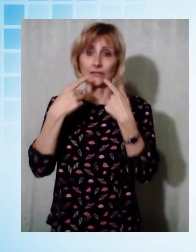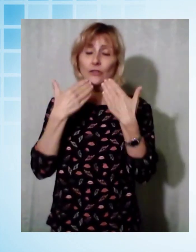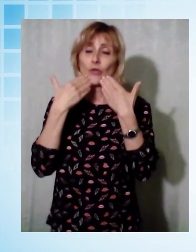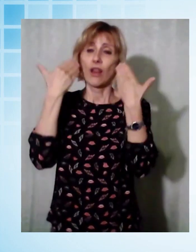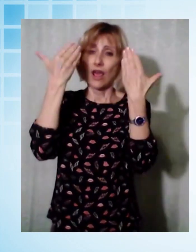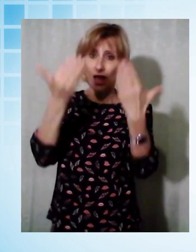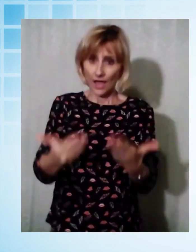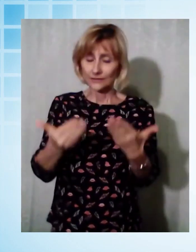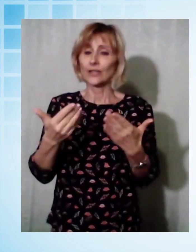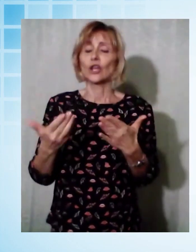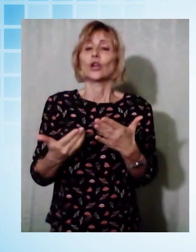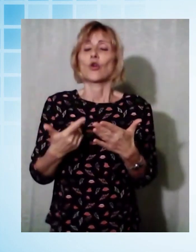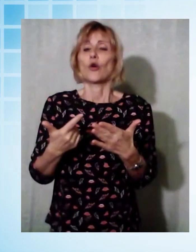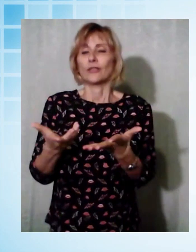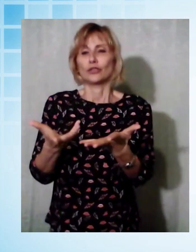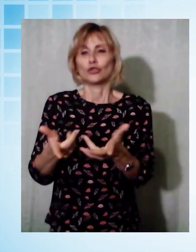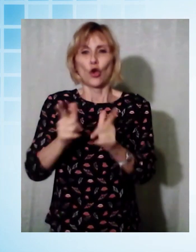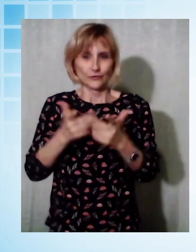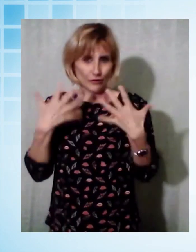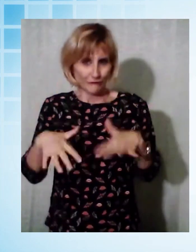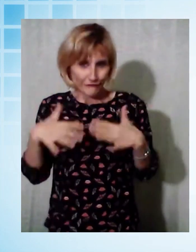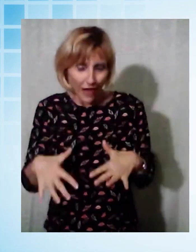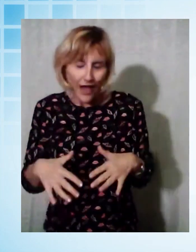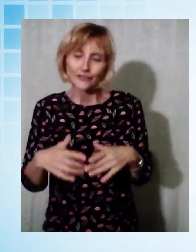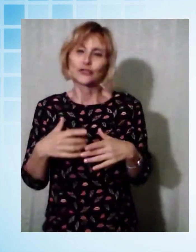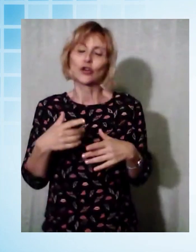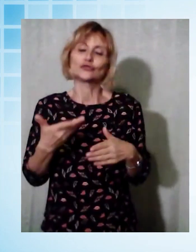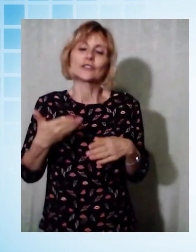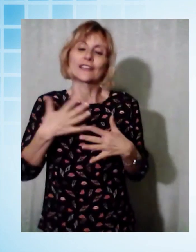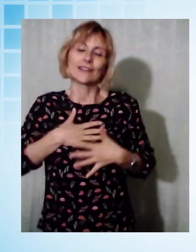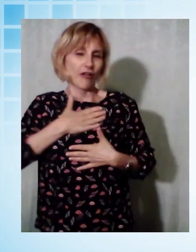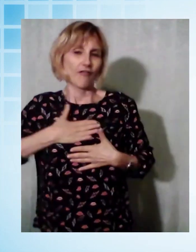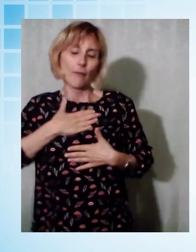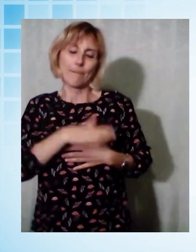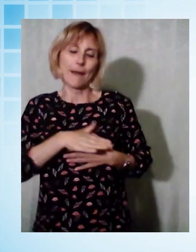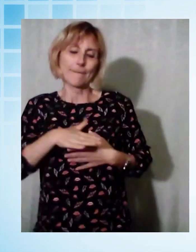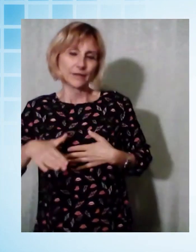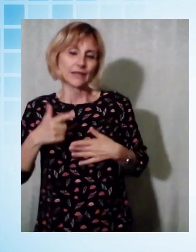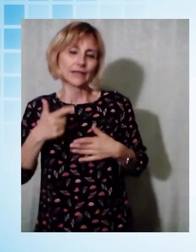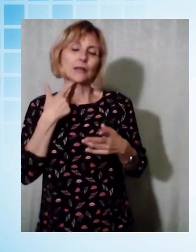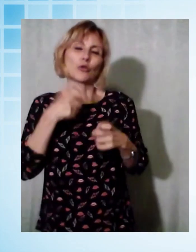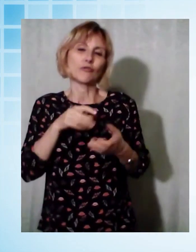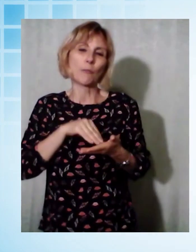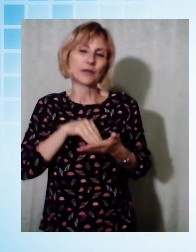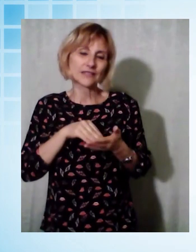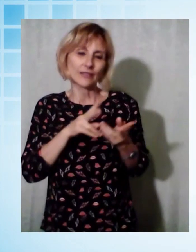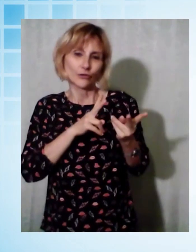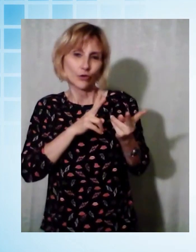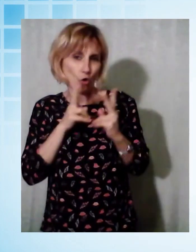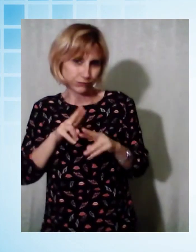nuova donazione gradita da parte dei bambini presenti in pediatria per ricovero o per esami e visite.